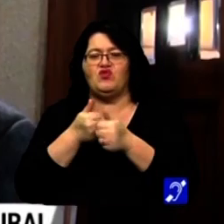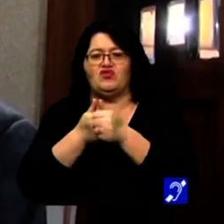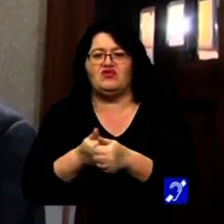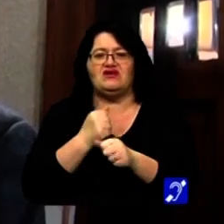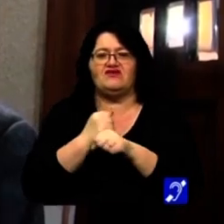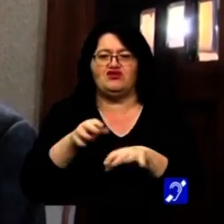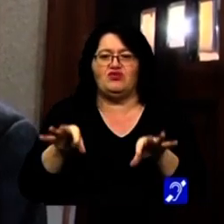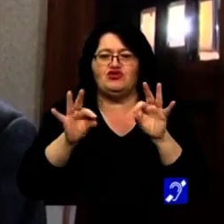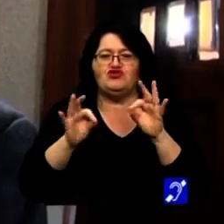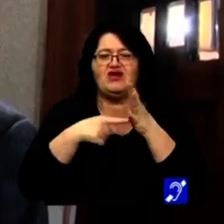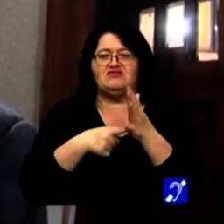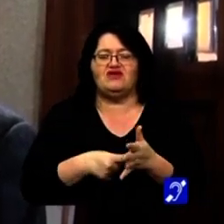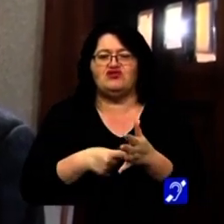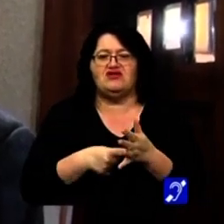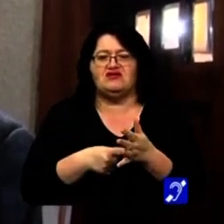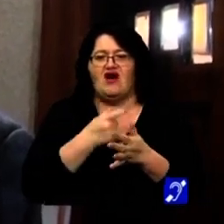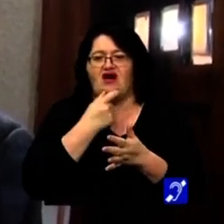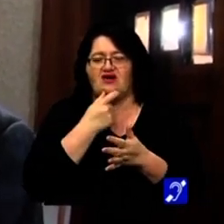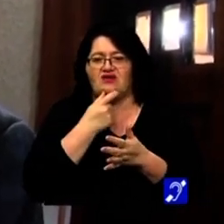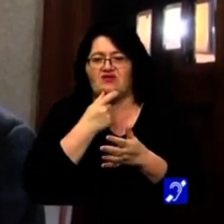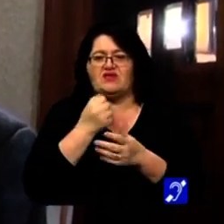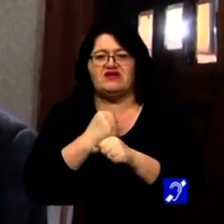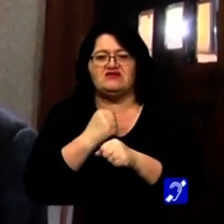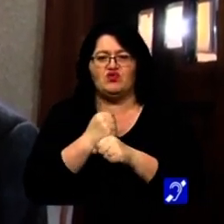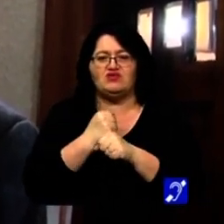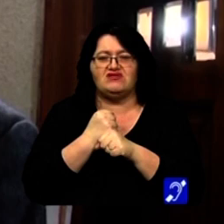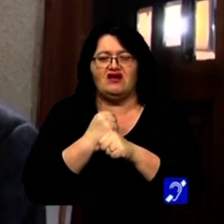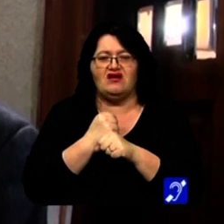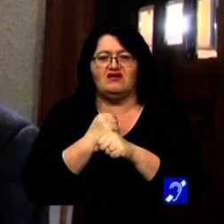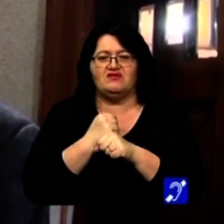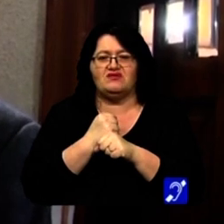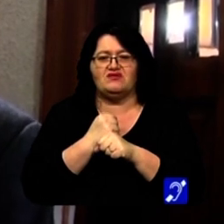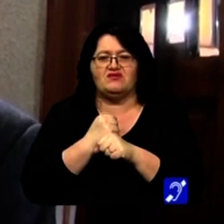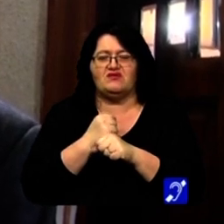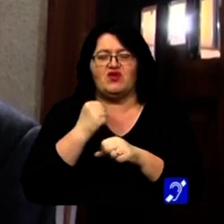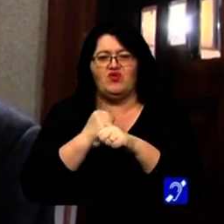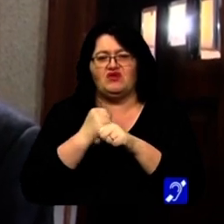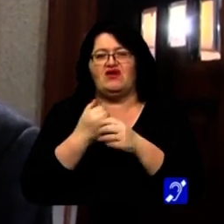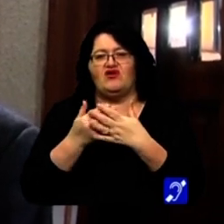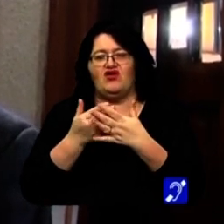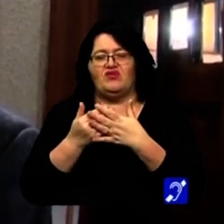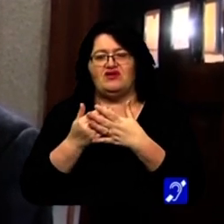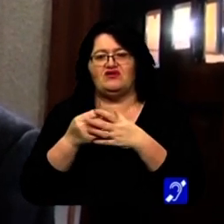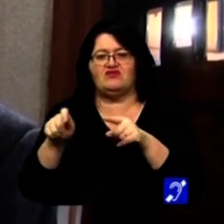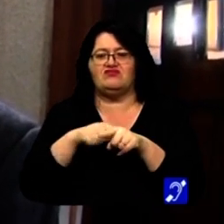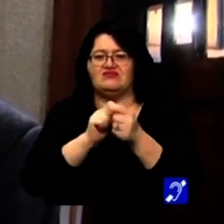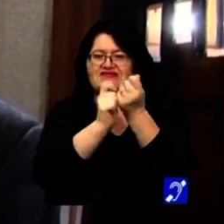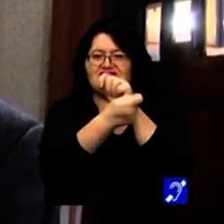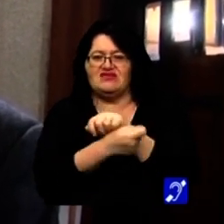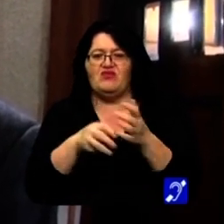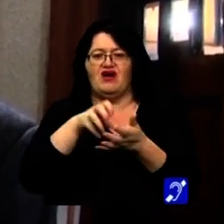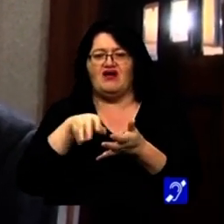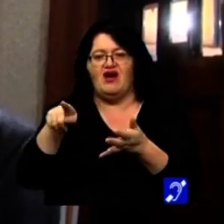să scoate una licitație în acest an, execuția lucrărilor de reconversia